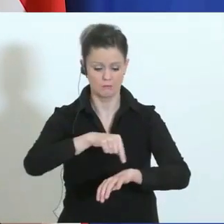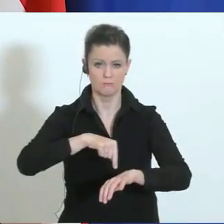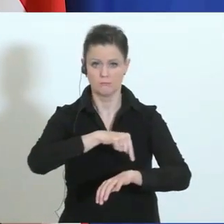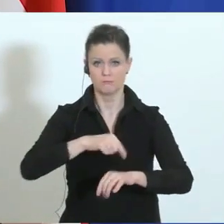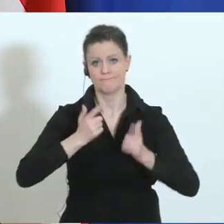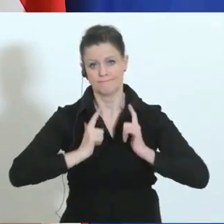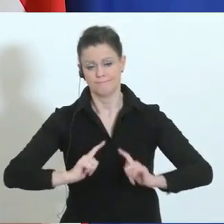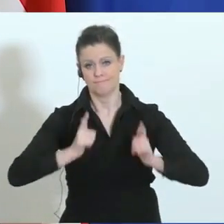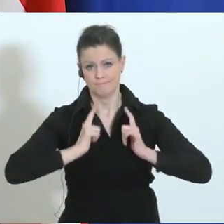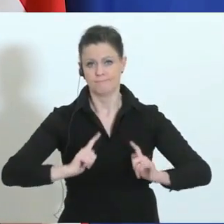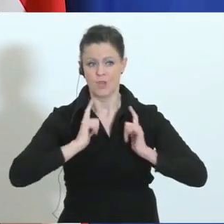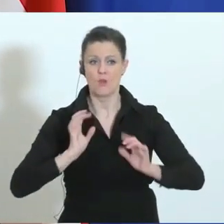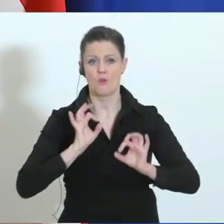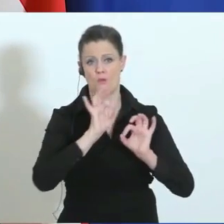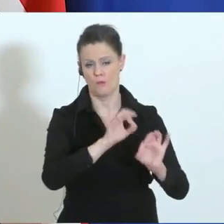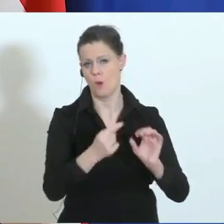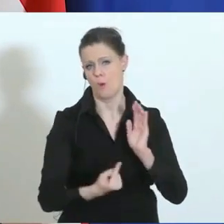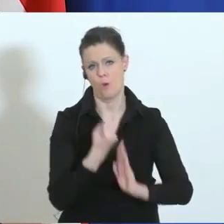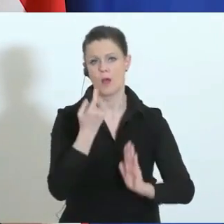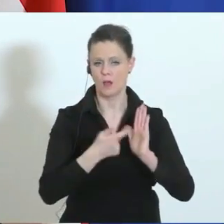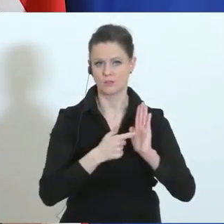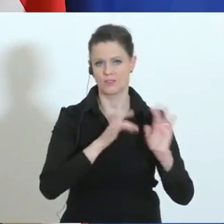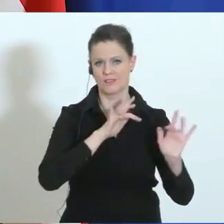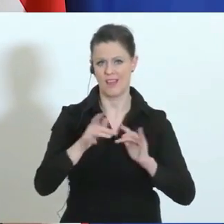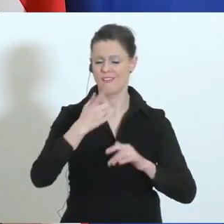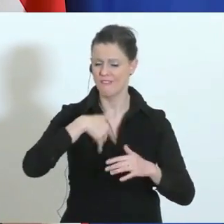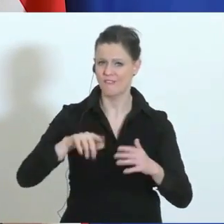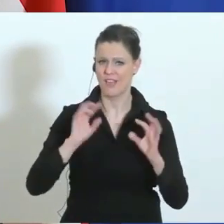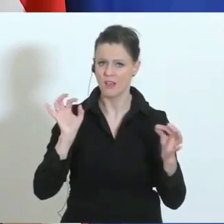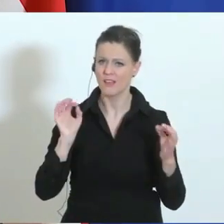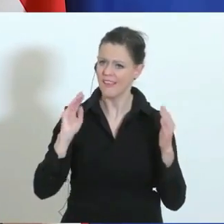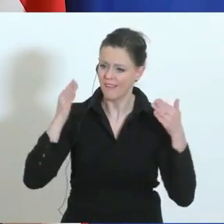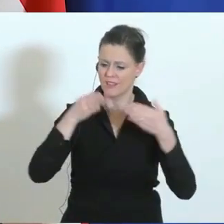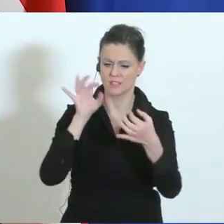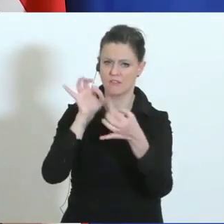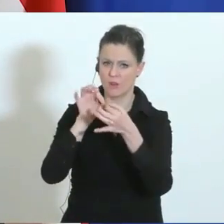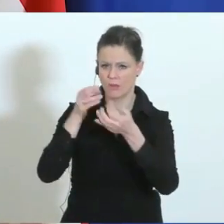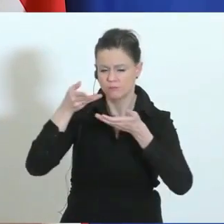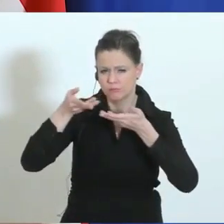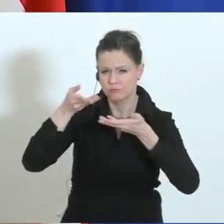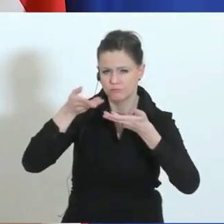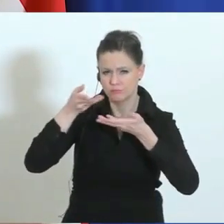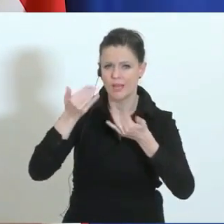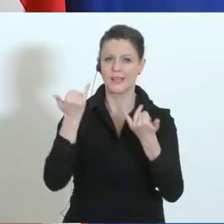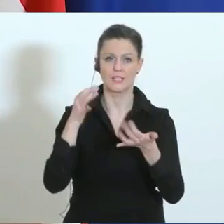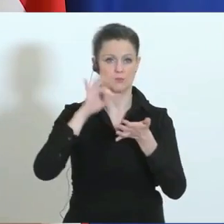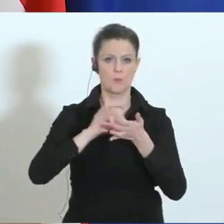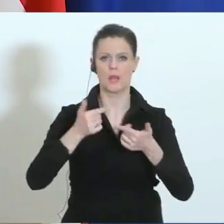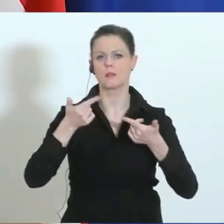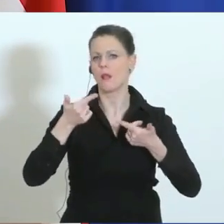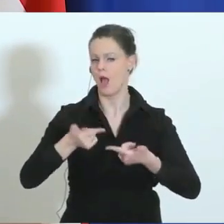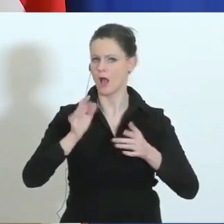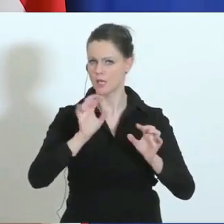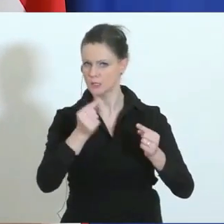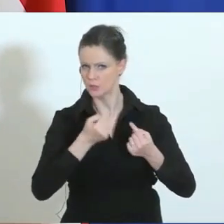Grenze warten. Wir sind im intensiven Dialog mit ihnen. Die Polizei ist vor Ort. Derzeit ist die Lage unter Kontrolle. Wie gesagt, wir